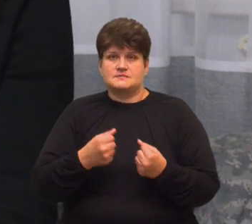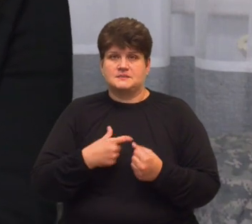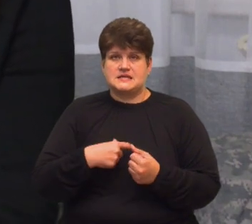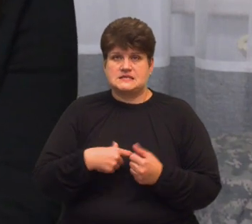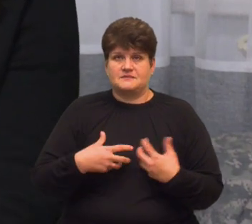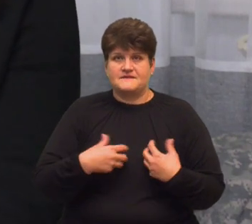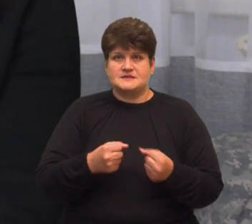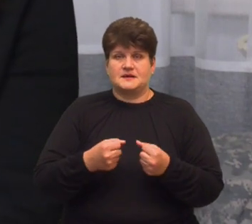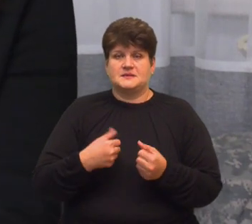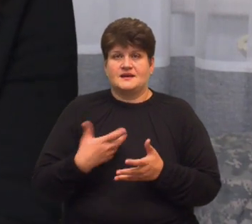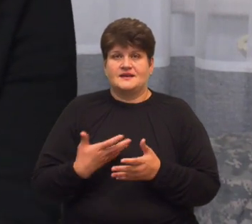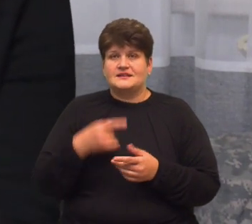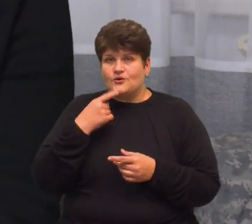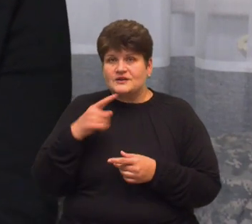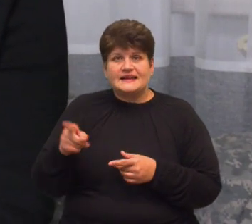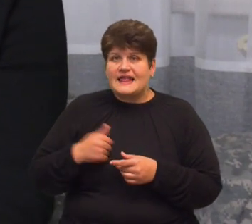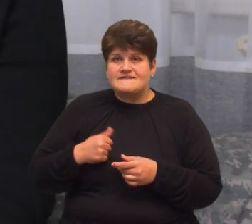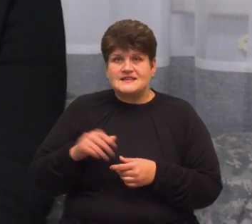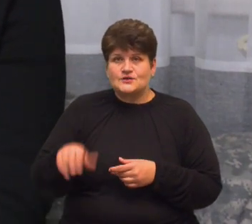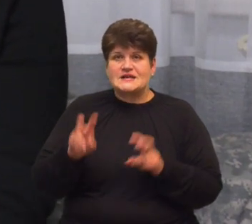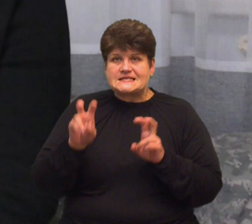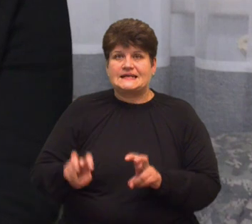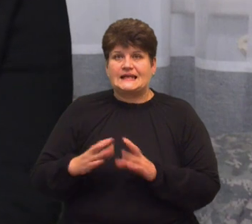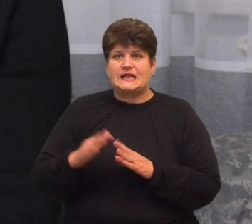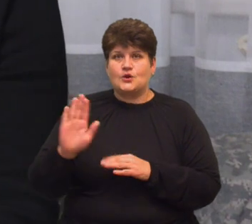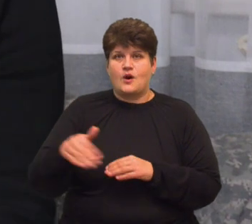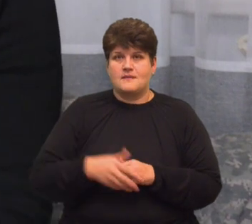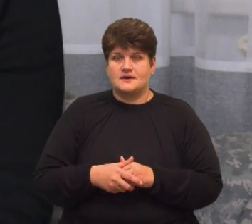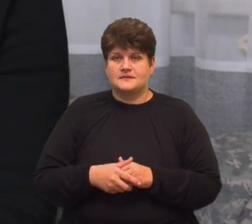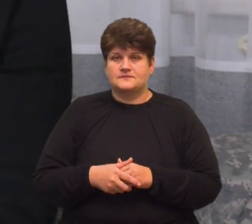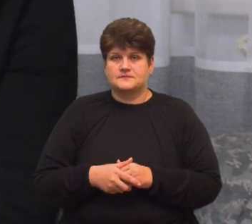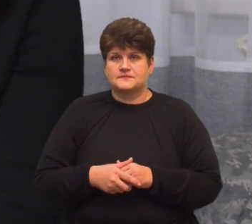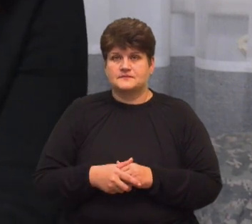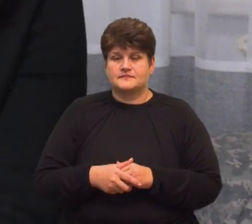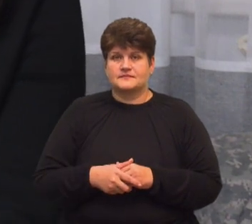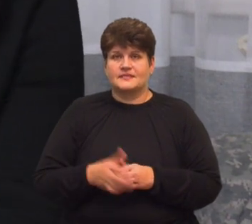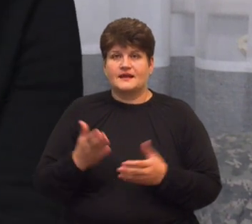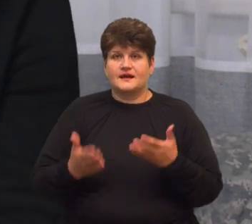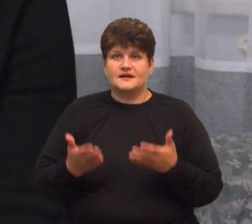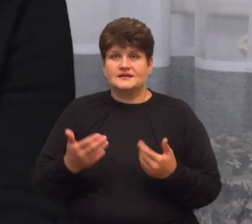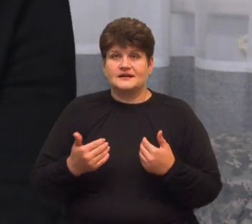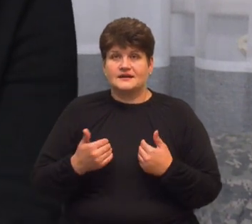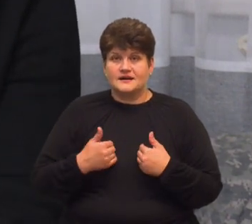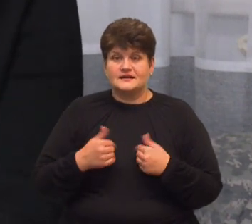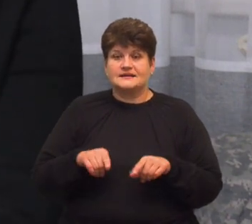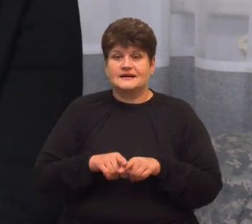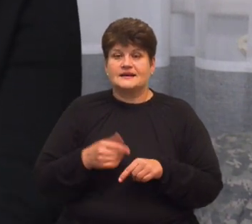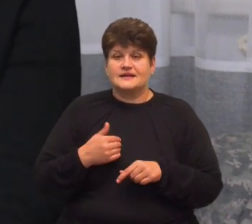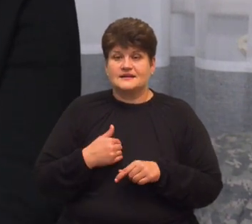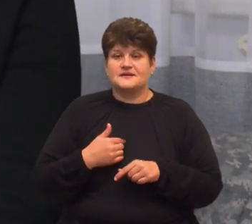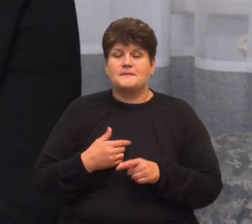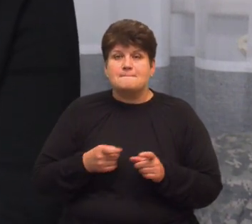Він сміявся, що ти не військова, сиди вдома. Але так, як я. Я кріп'ях